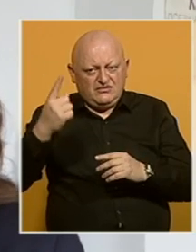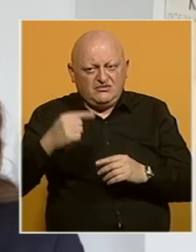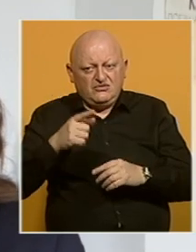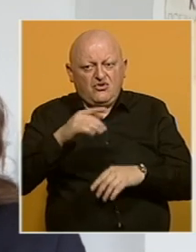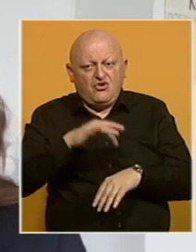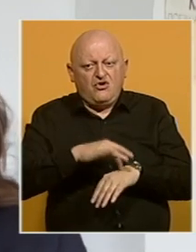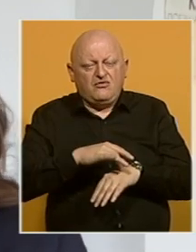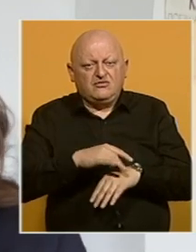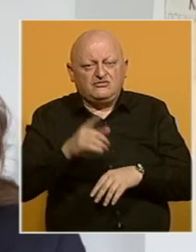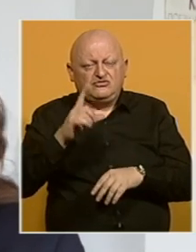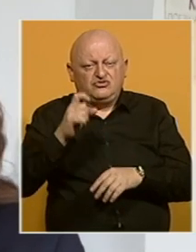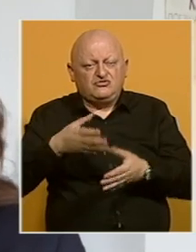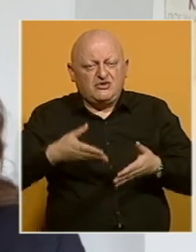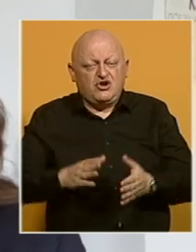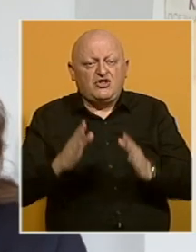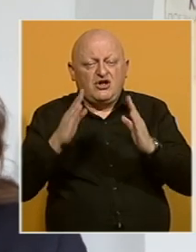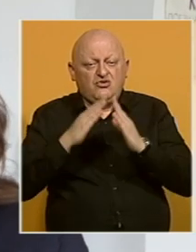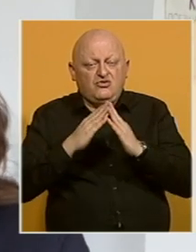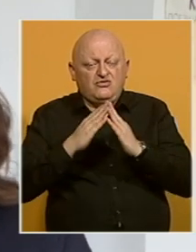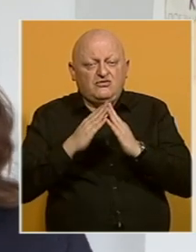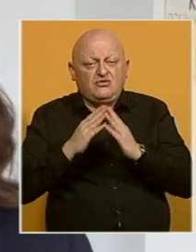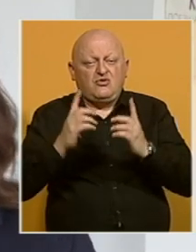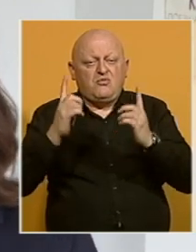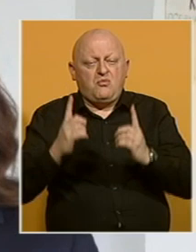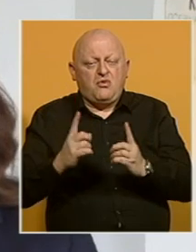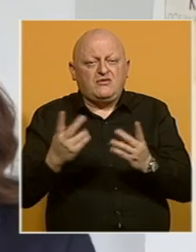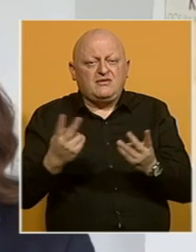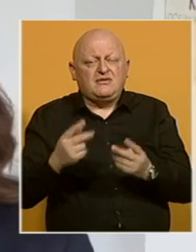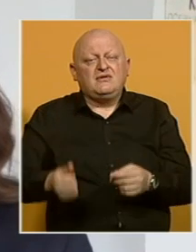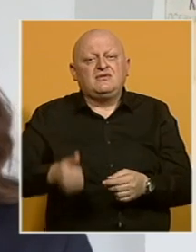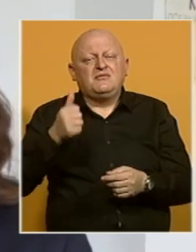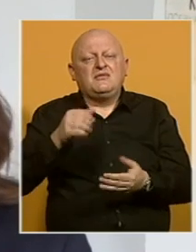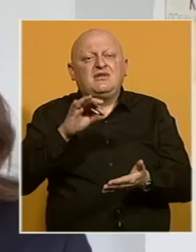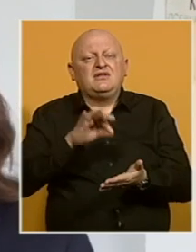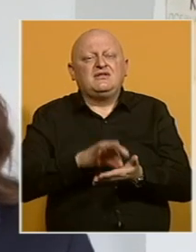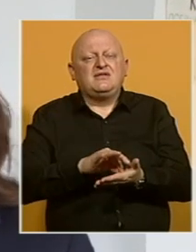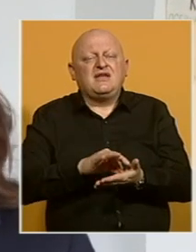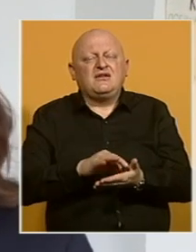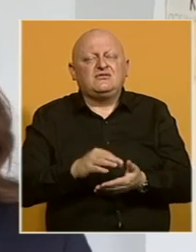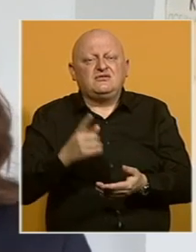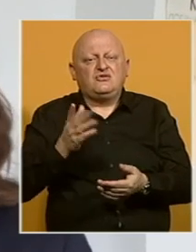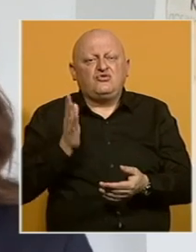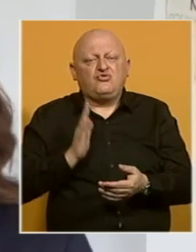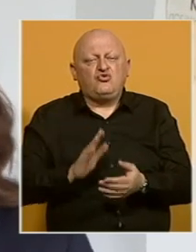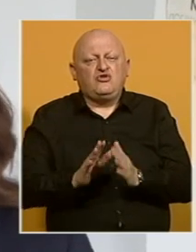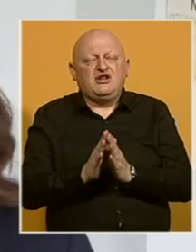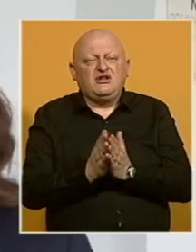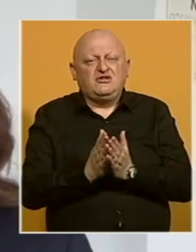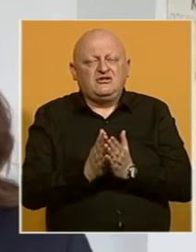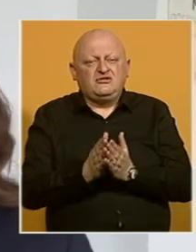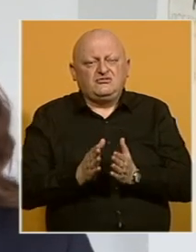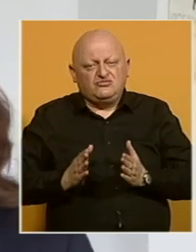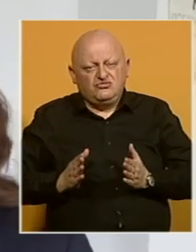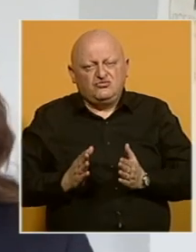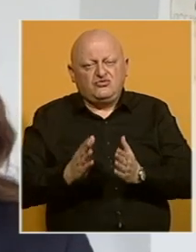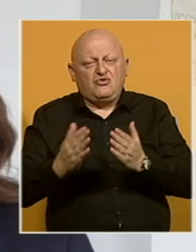rodno mjesto i Ćopićeva rodna kuća postave kao prve tačke, jedne prve kulturne književne rute